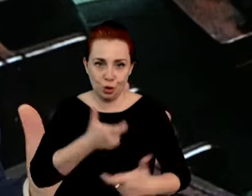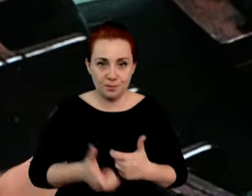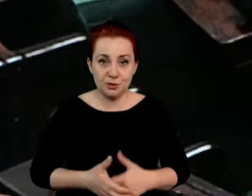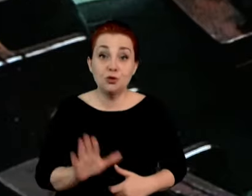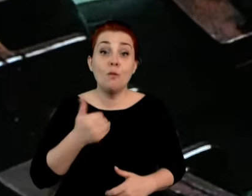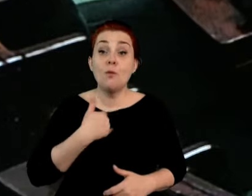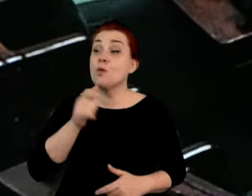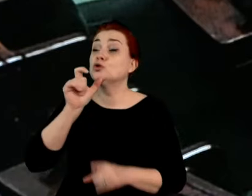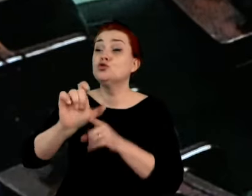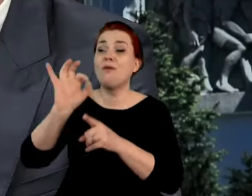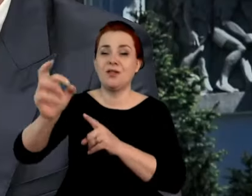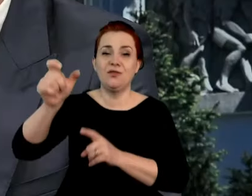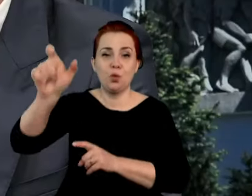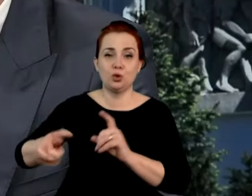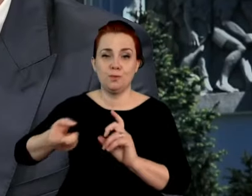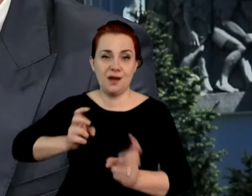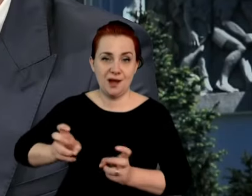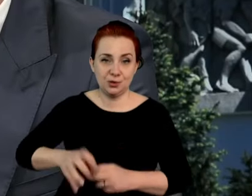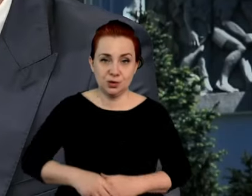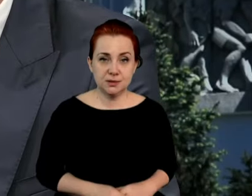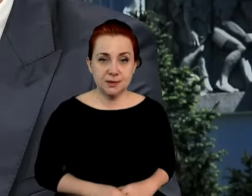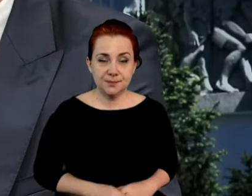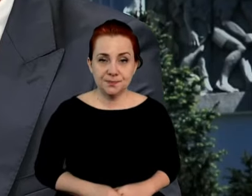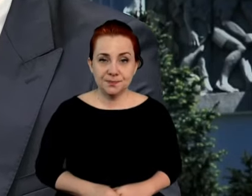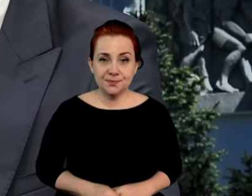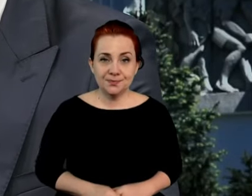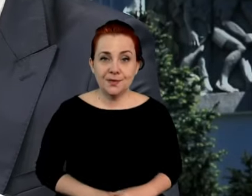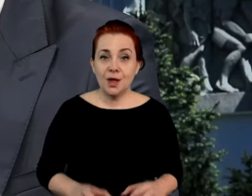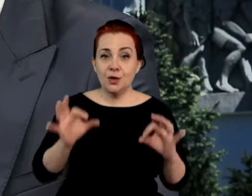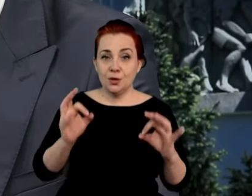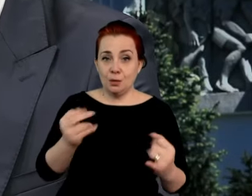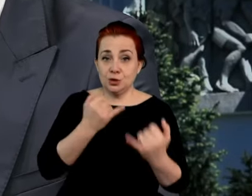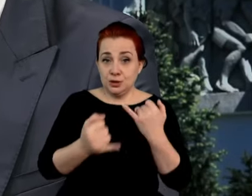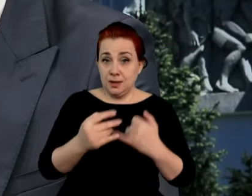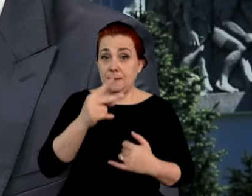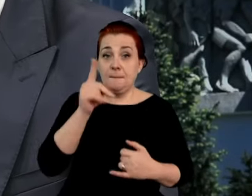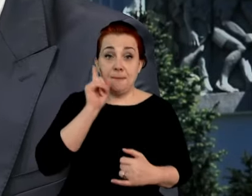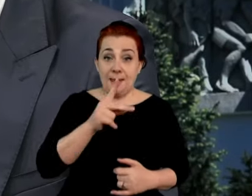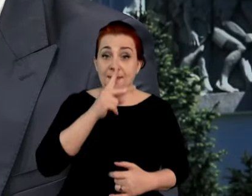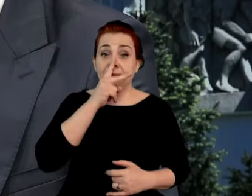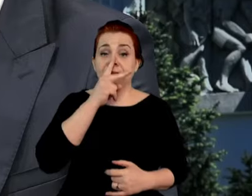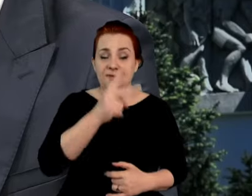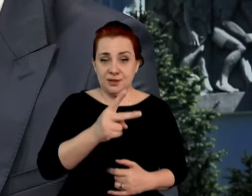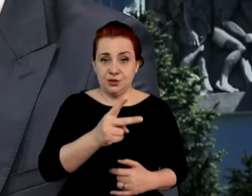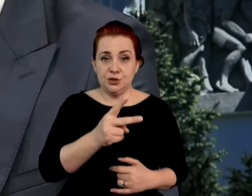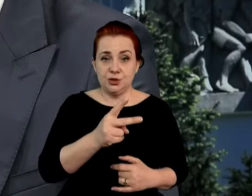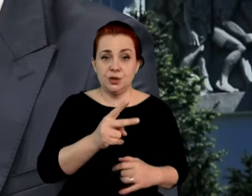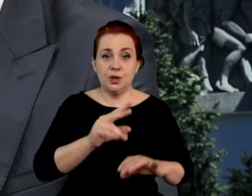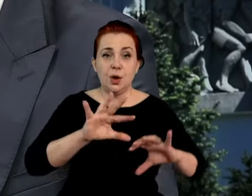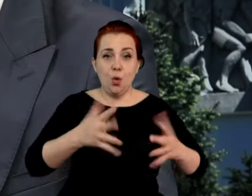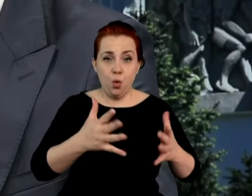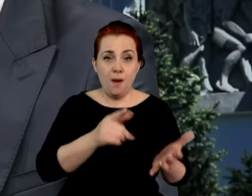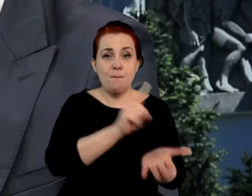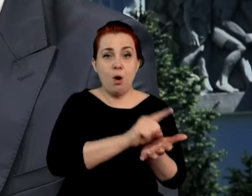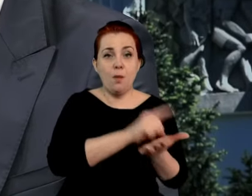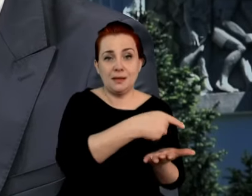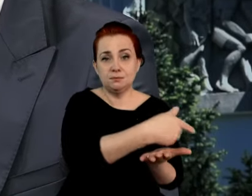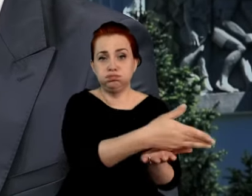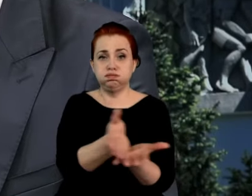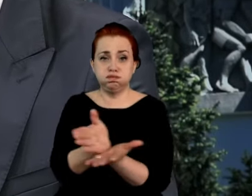Panie redaktorze, jeżeli patrzy pan o całość sektora, może inaczej, cały portfel podatkowy przeciętnego